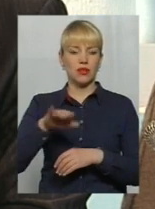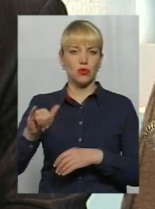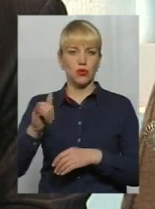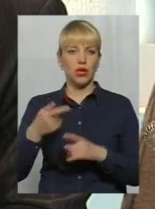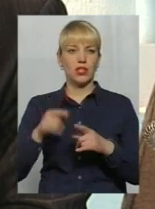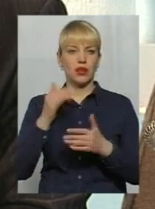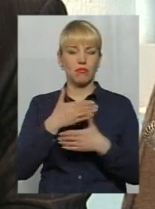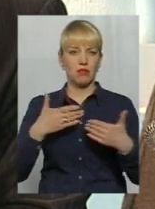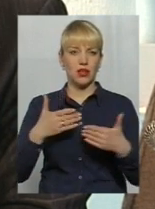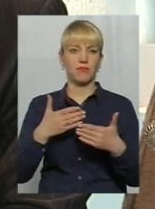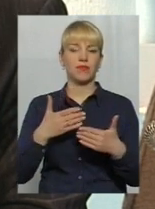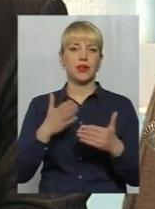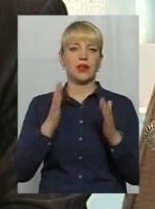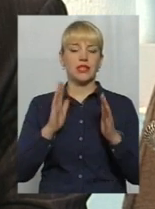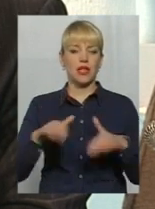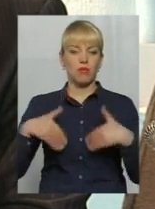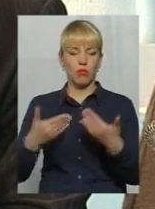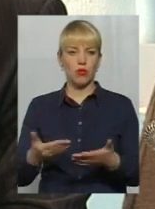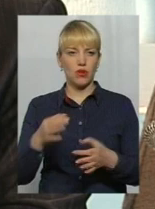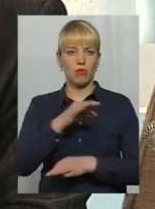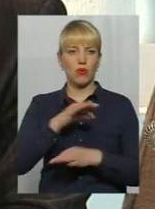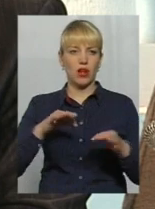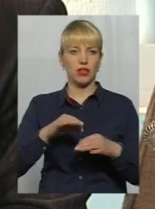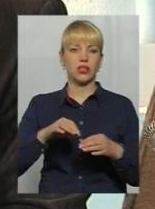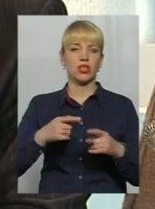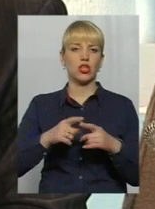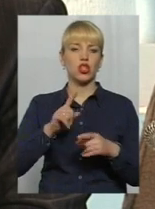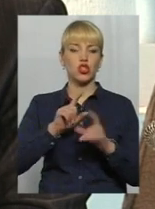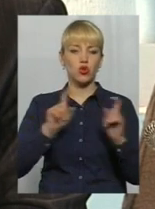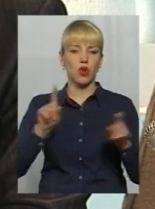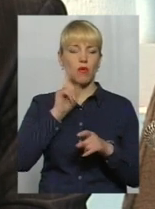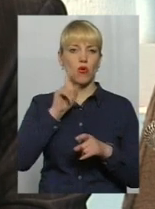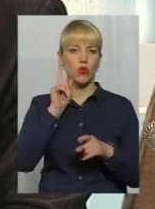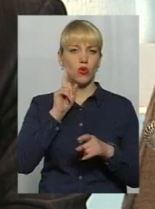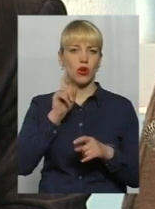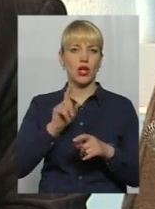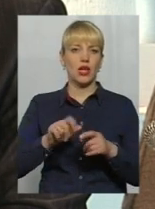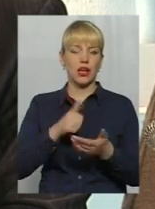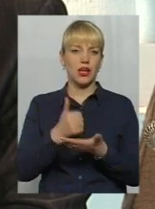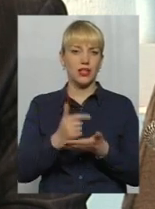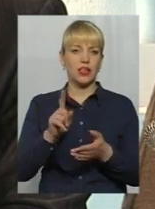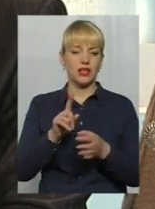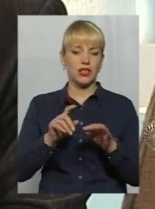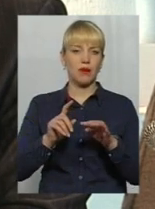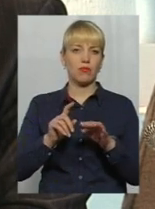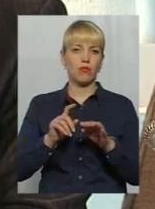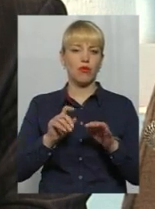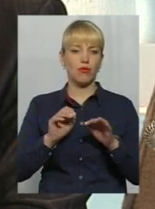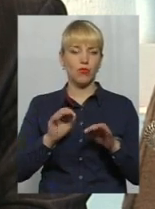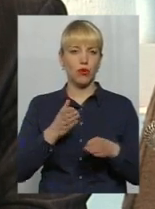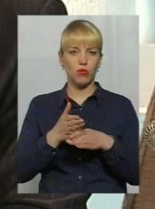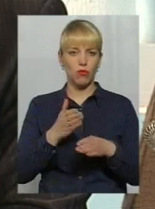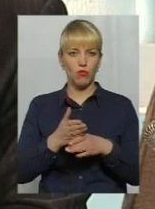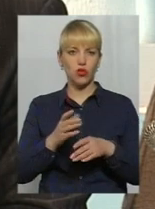ми, свого боку, запропонували проєкт школи молодого підприємства, який дозволить проводити тренінги для молодих людей за